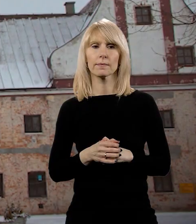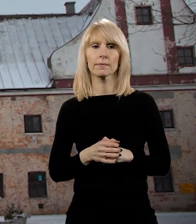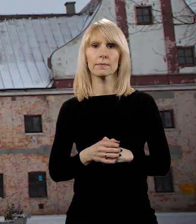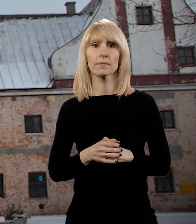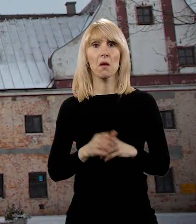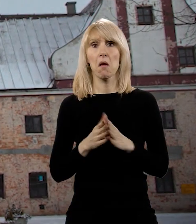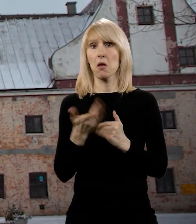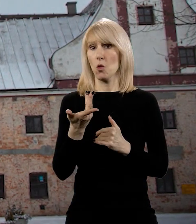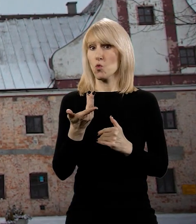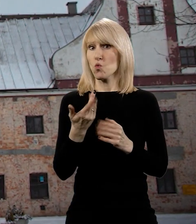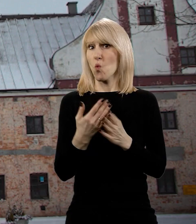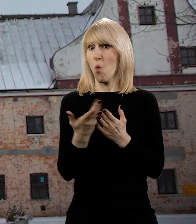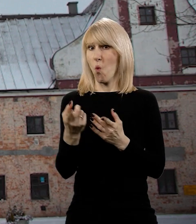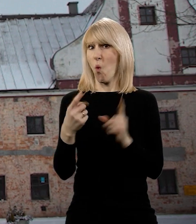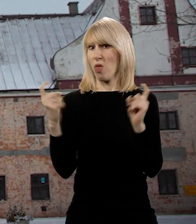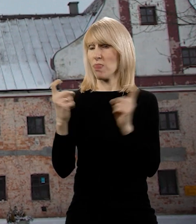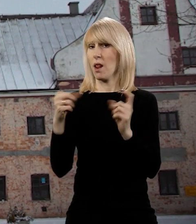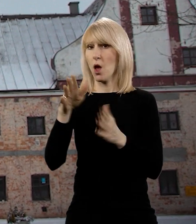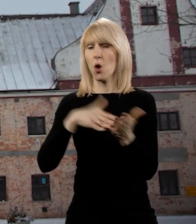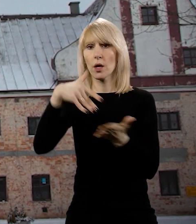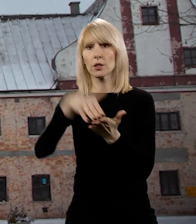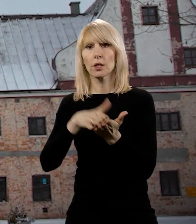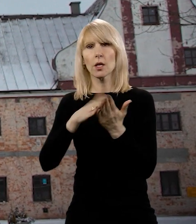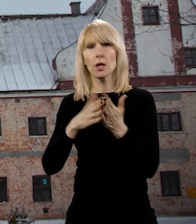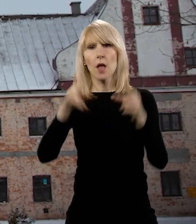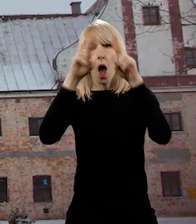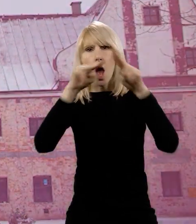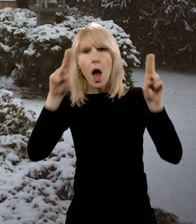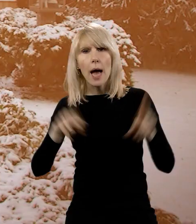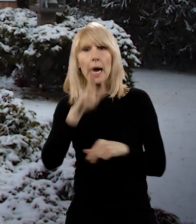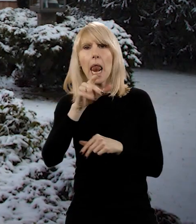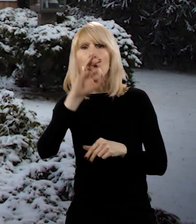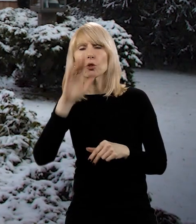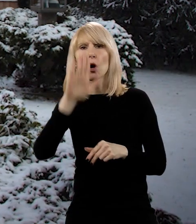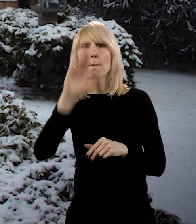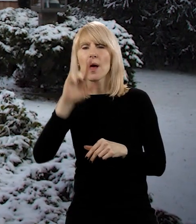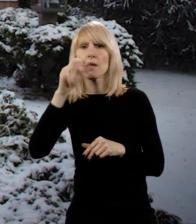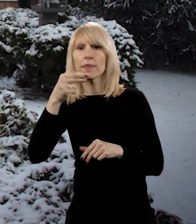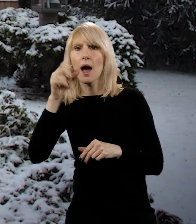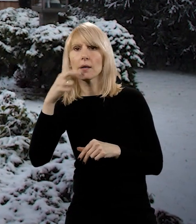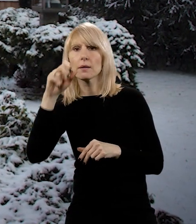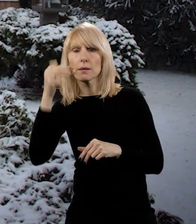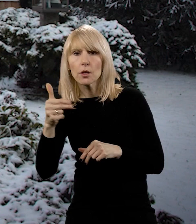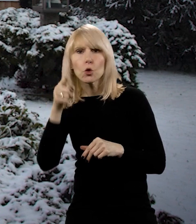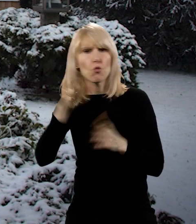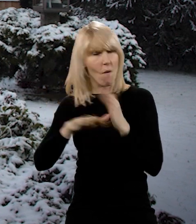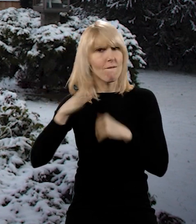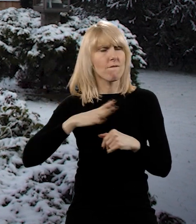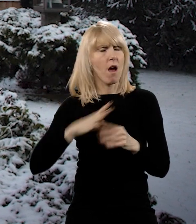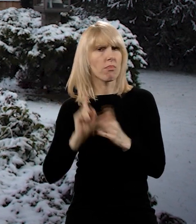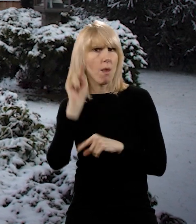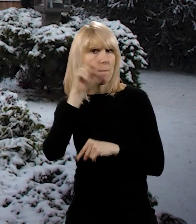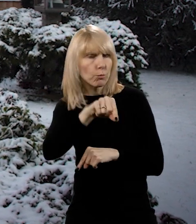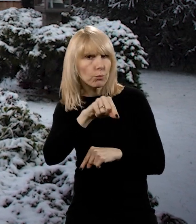Niedaleko Sieradza znajduje się zespół klasztorny Bernardynów. Będąc w pobliżu, warto się tam wybrać. Jego dofinansowanie